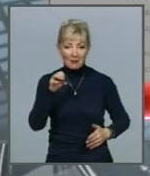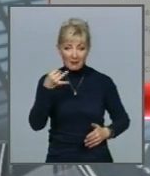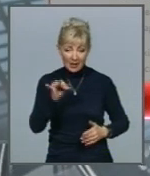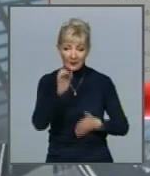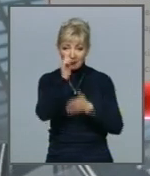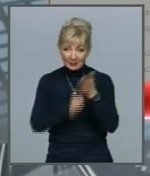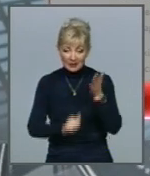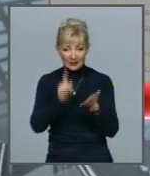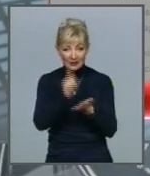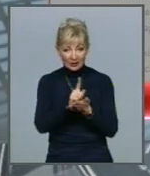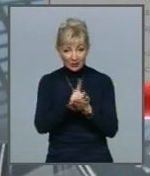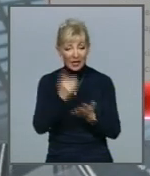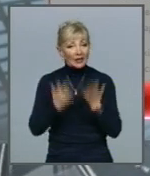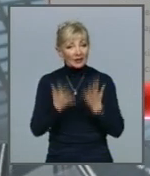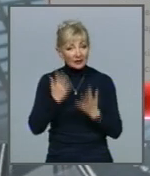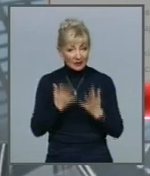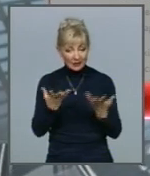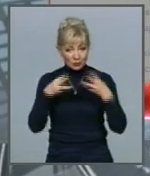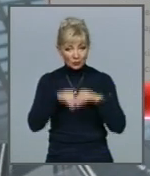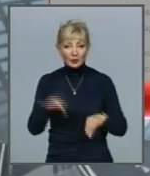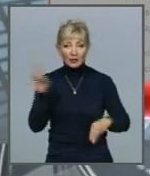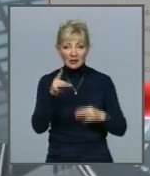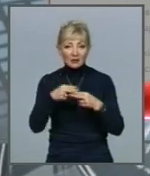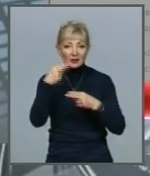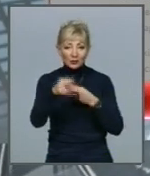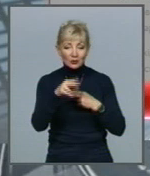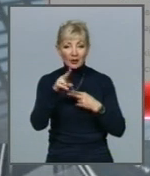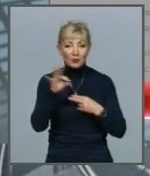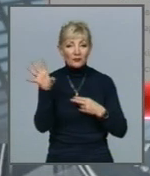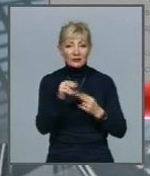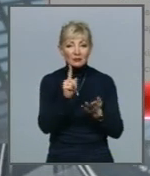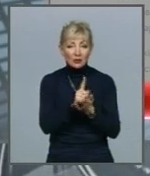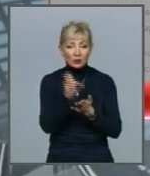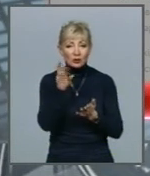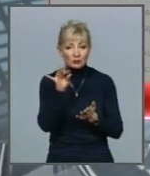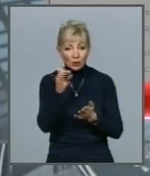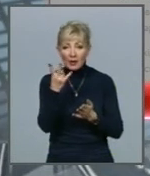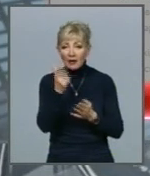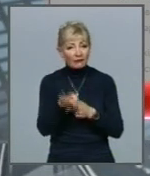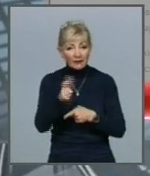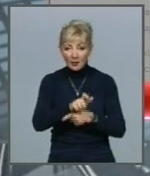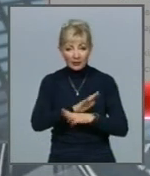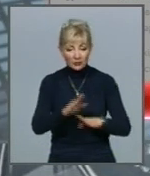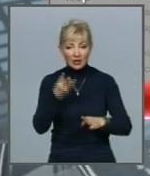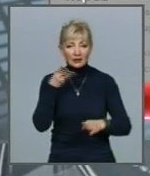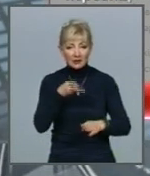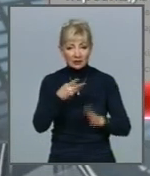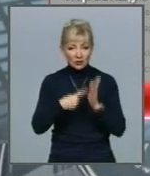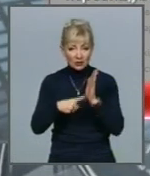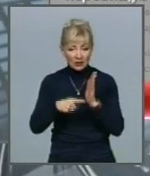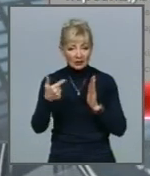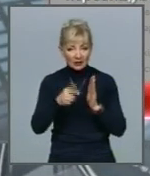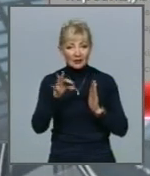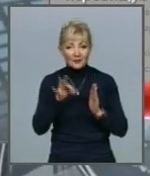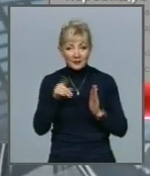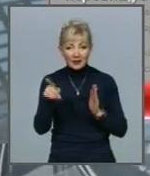платникам податків у разі, якщо сукупний розмір боргу за усіма податками і зборами не перевищує 3060 гривень та він